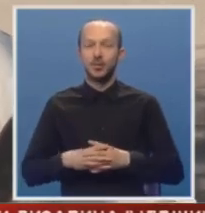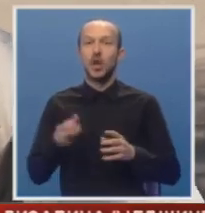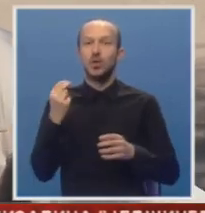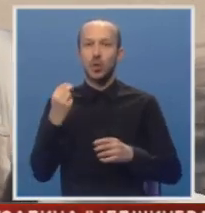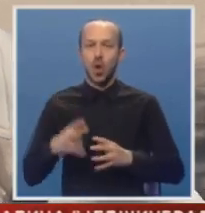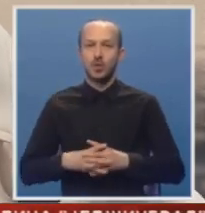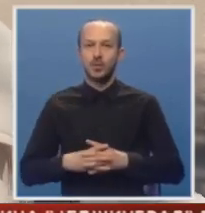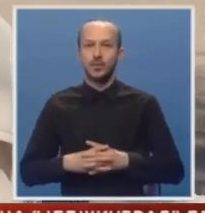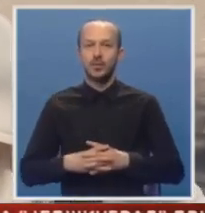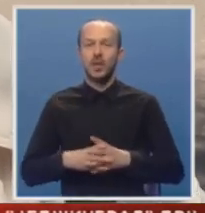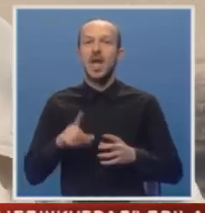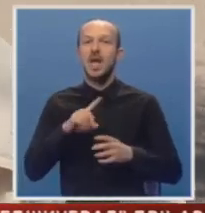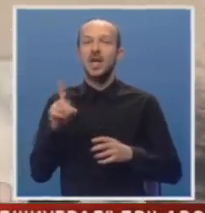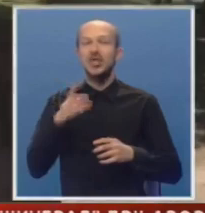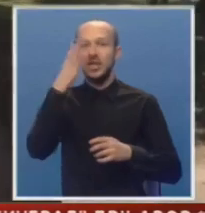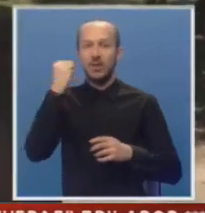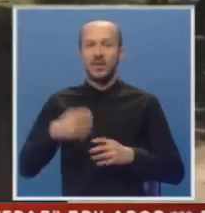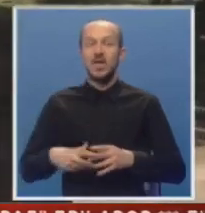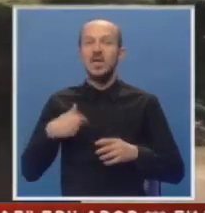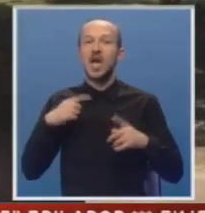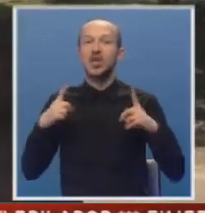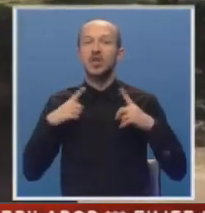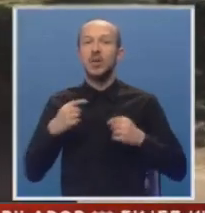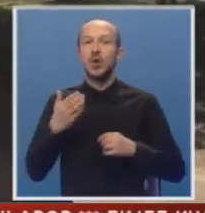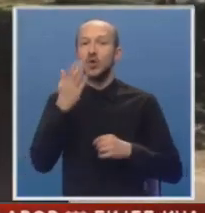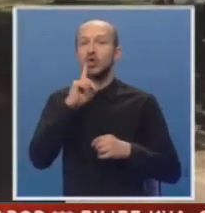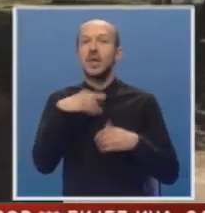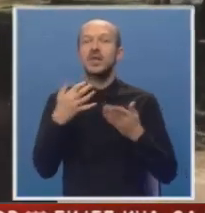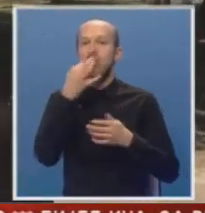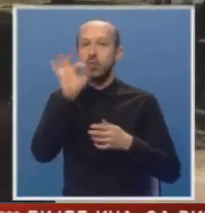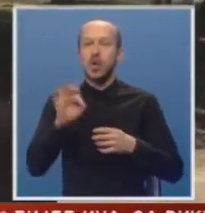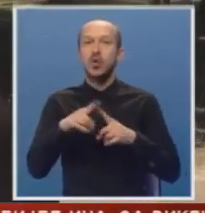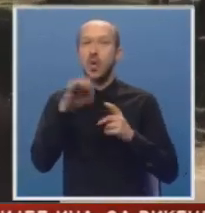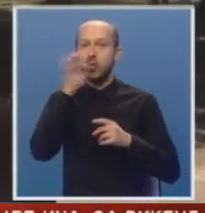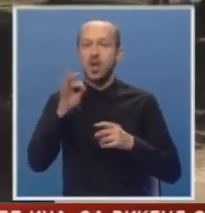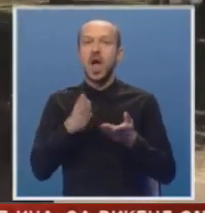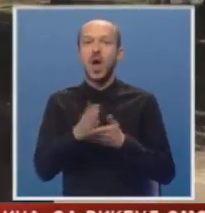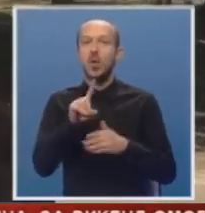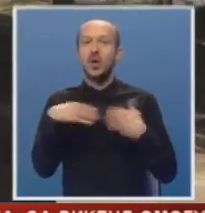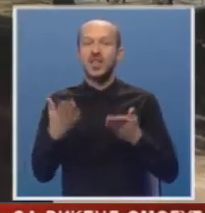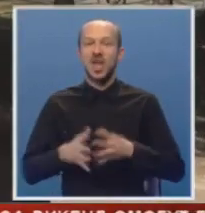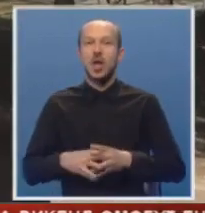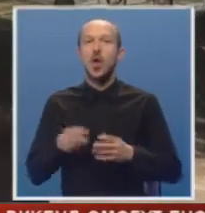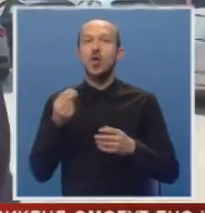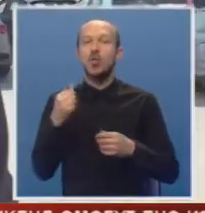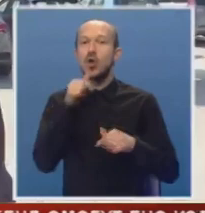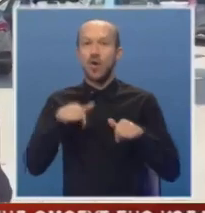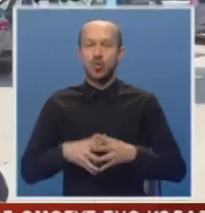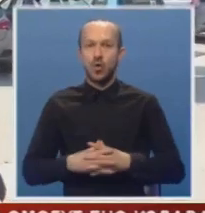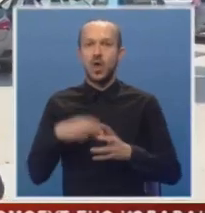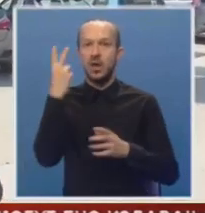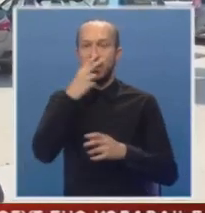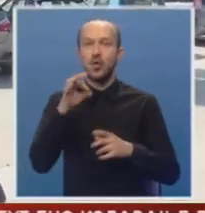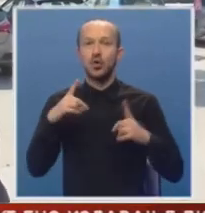Dobro, dobro bilo. Neće, neće zaboravljati. Ja čekamo ako će šta dati bolje, to je bolje. Ako ne dati, dobro i ovo. Pa